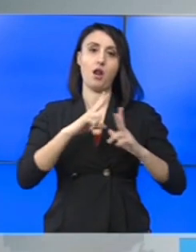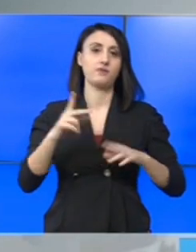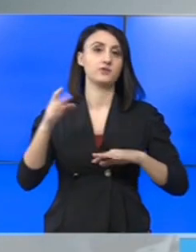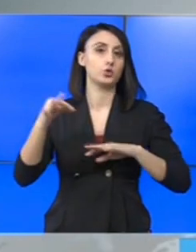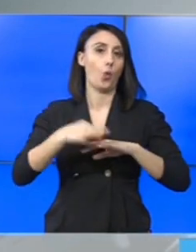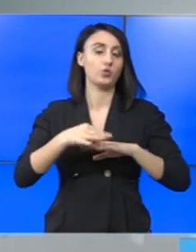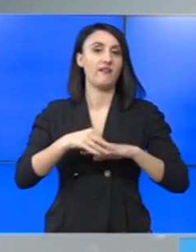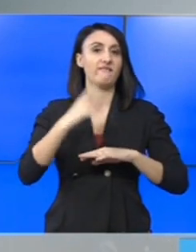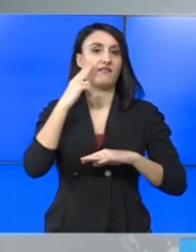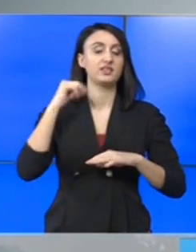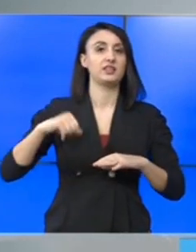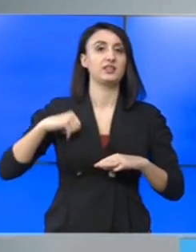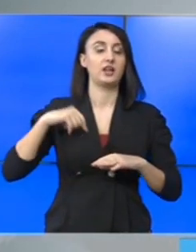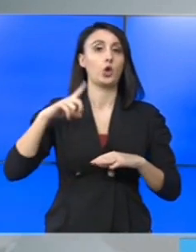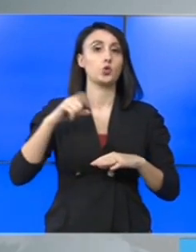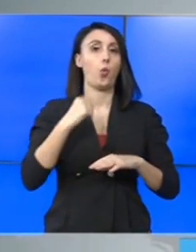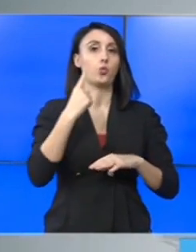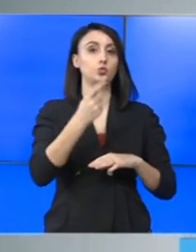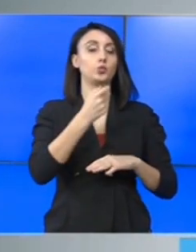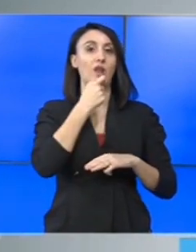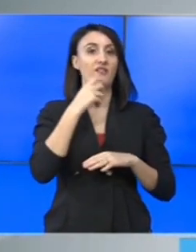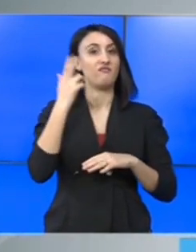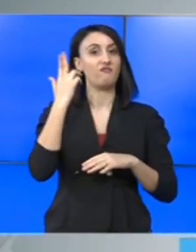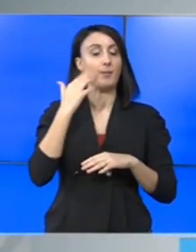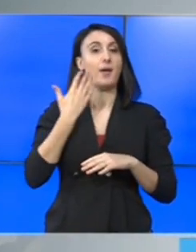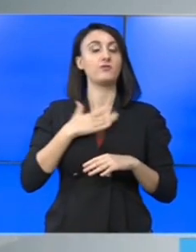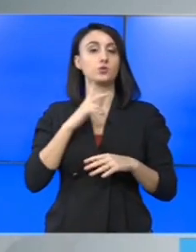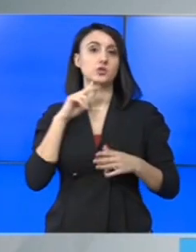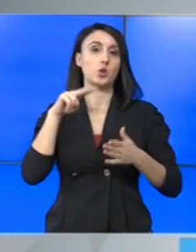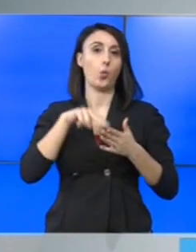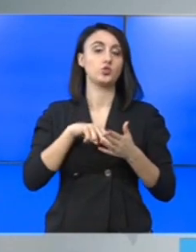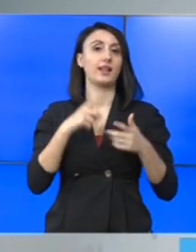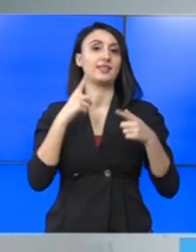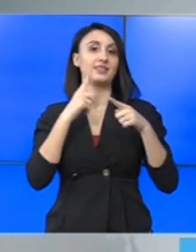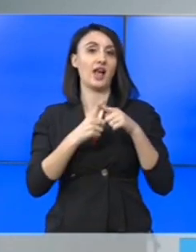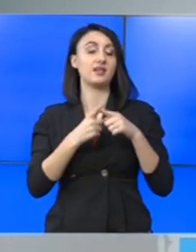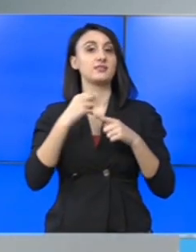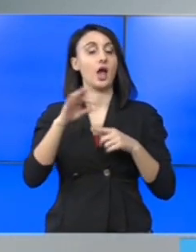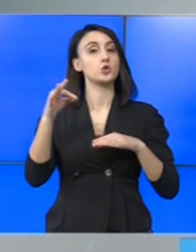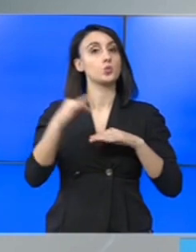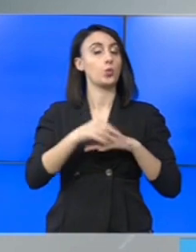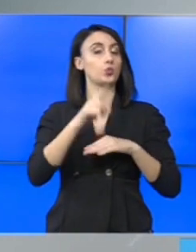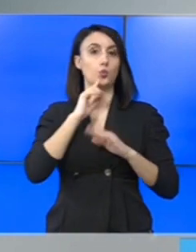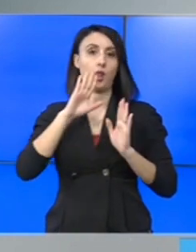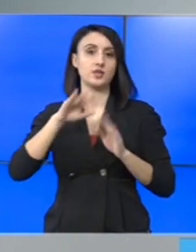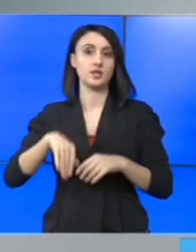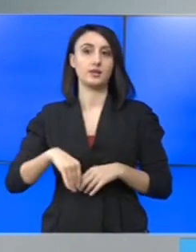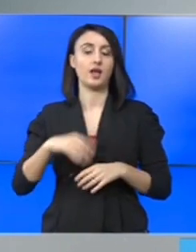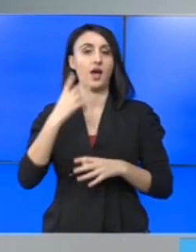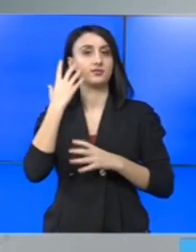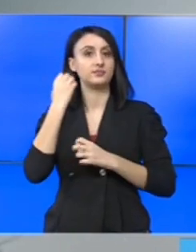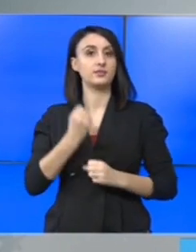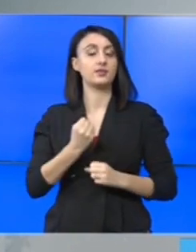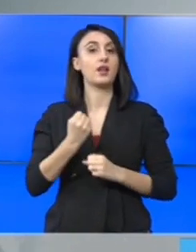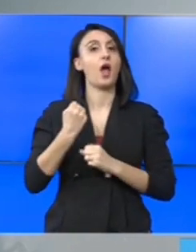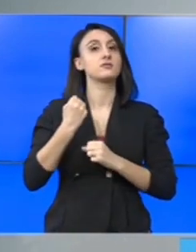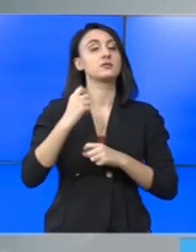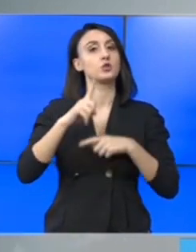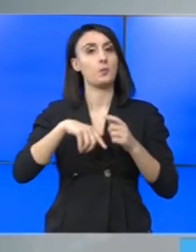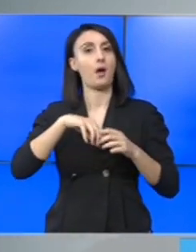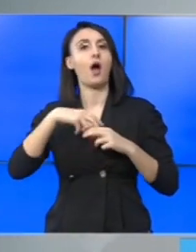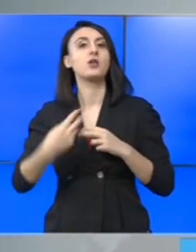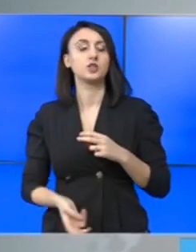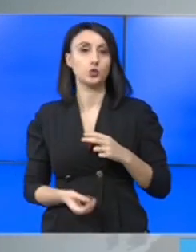soția, o tânără de 21 de ani. Femeia a vrut să se urce într-un taxi, însă soțul nu a lăsat-o. A tras-o de braț, după care a